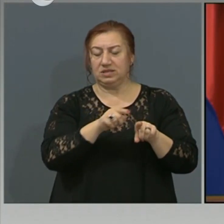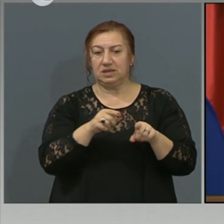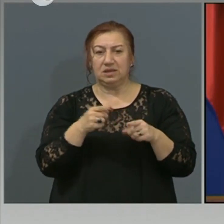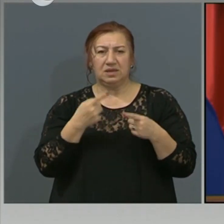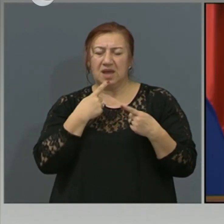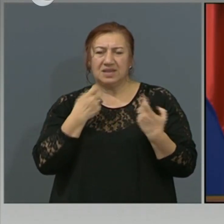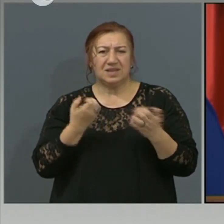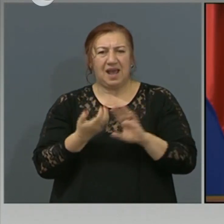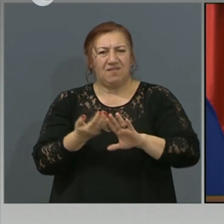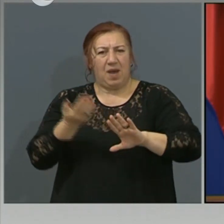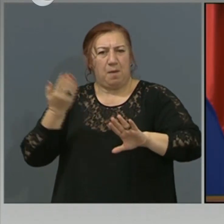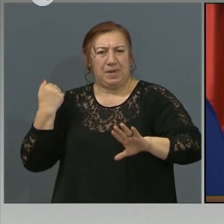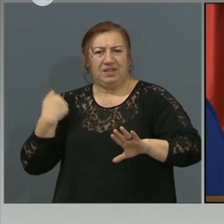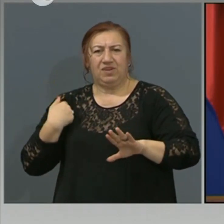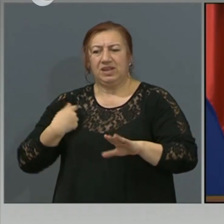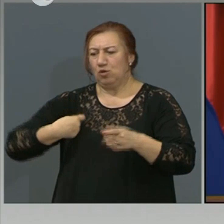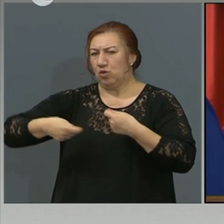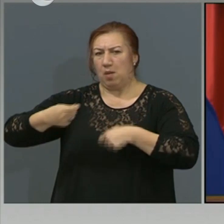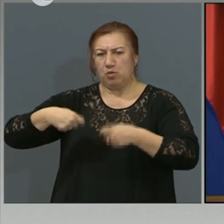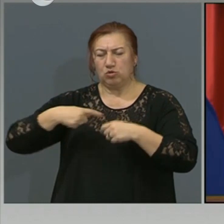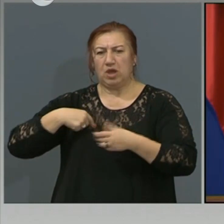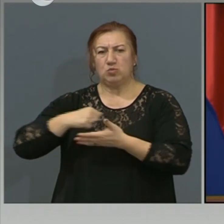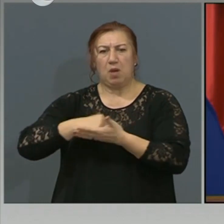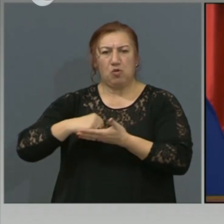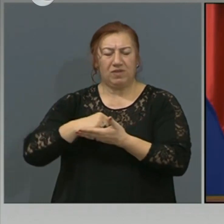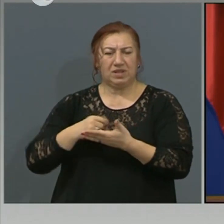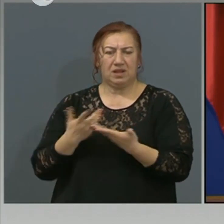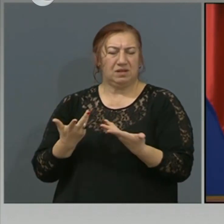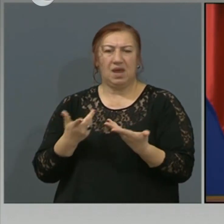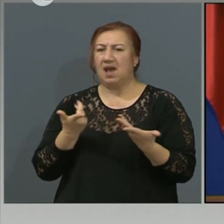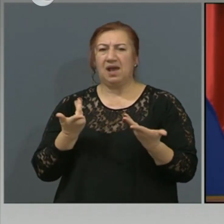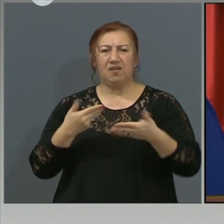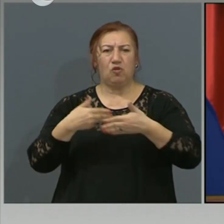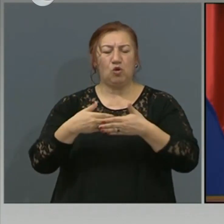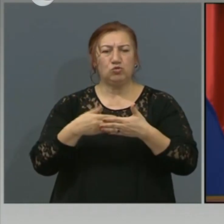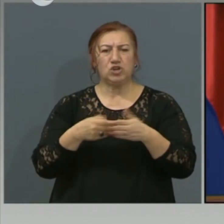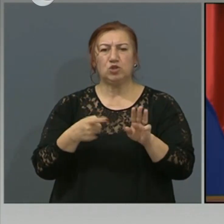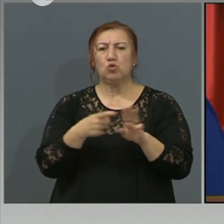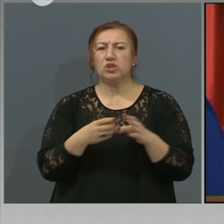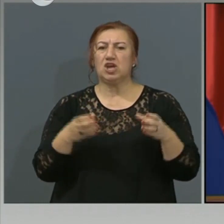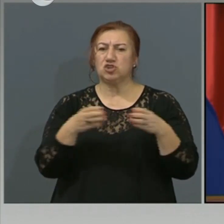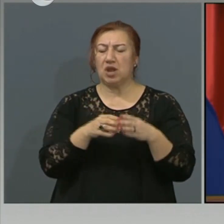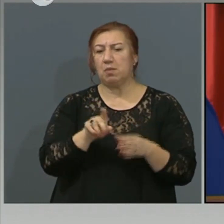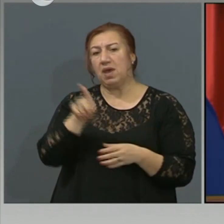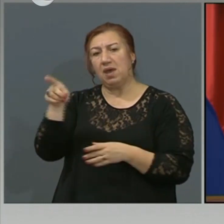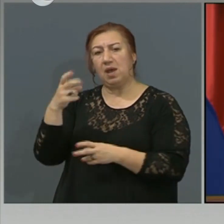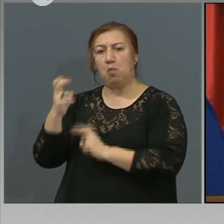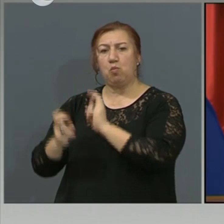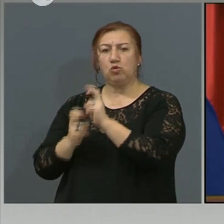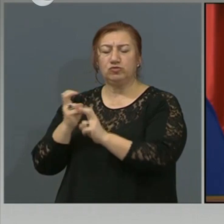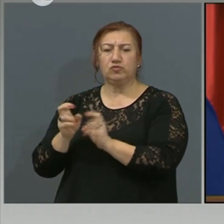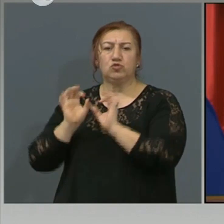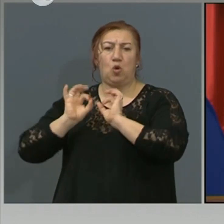профилактика говорим за болнични условия. И какво е отношението на штаба към производството на даден